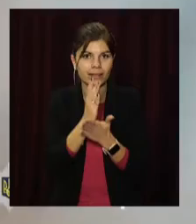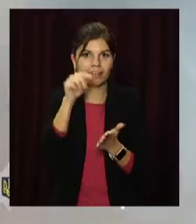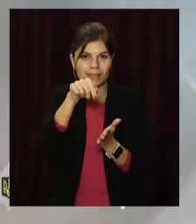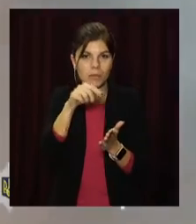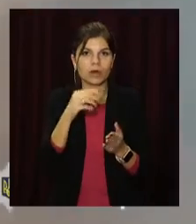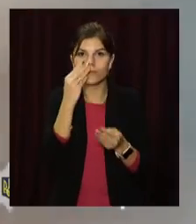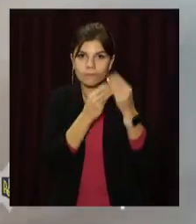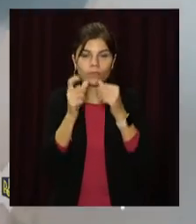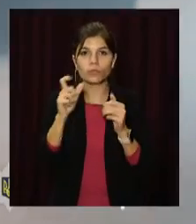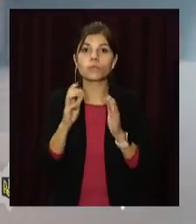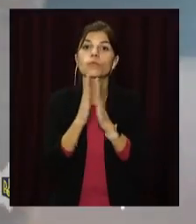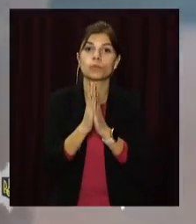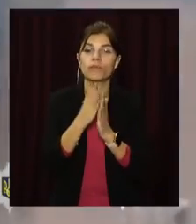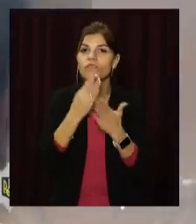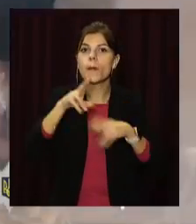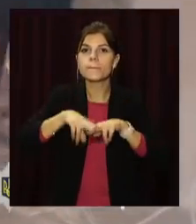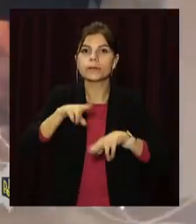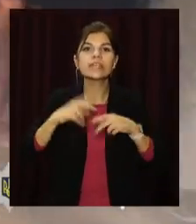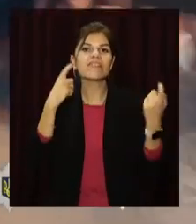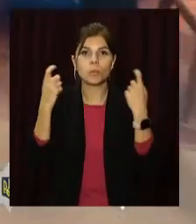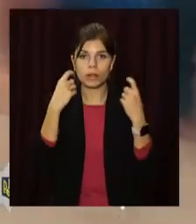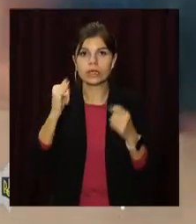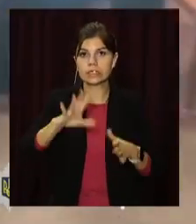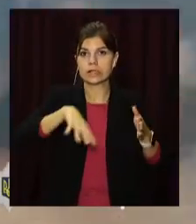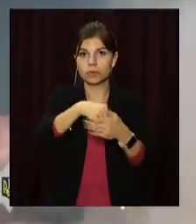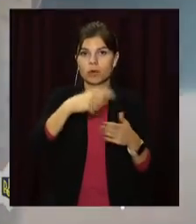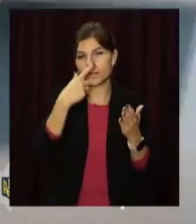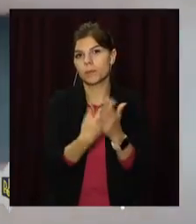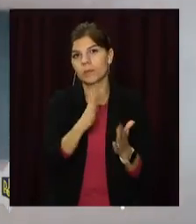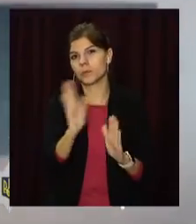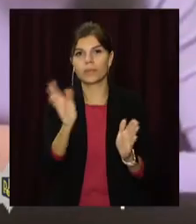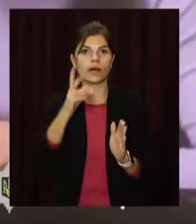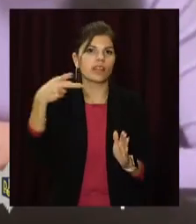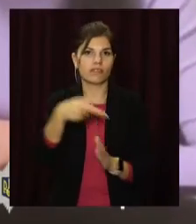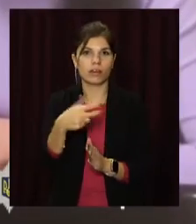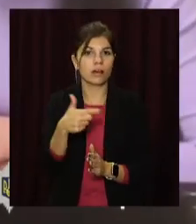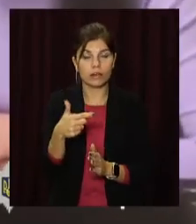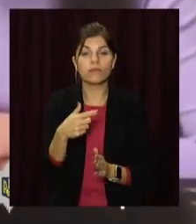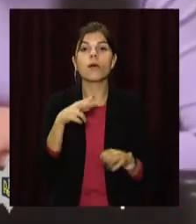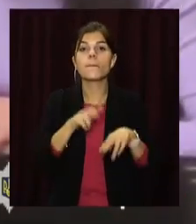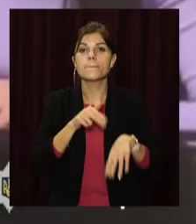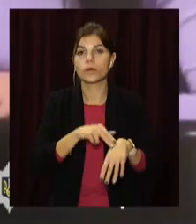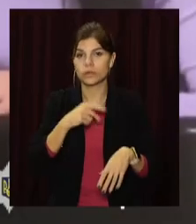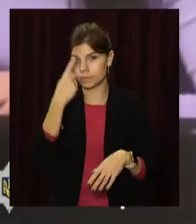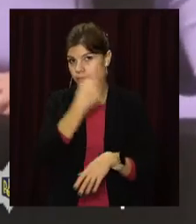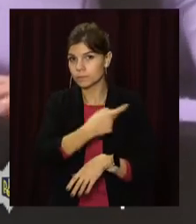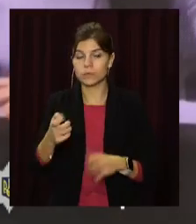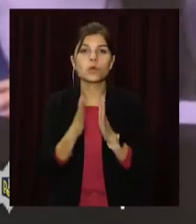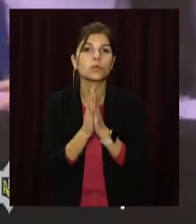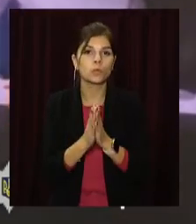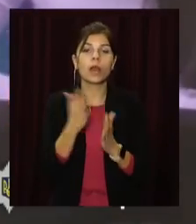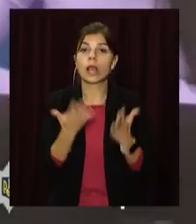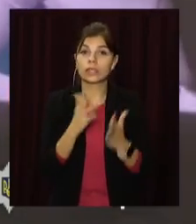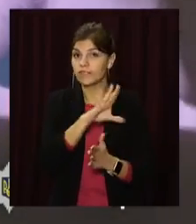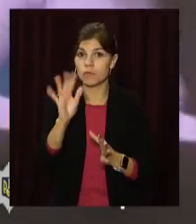цього шахраї просять надіслати свої паспортні дані та заплатити до 2,5 тисяч гривень. Поліція наголошує, за підробку